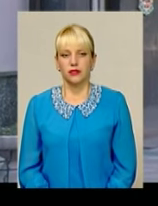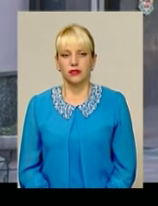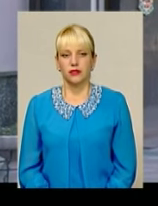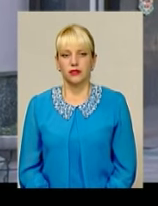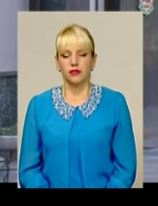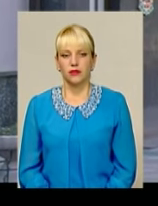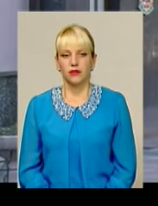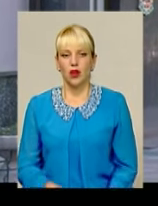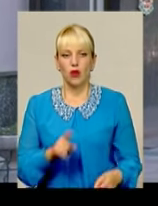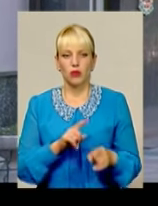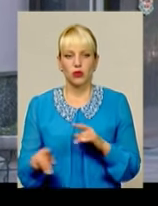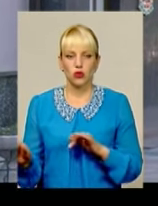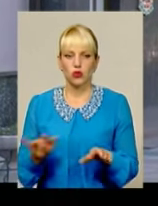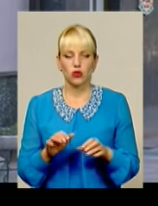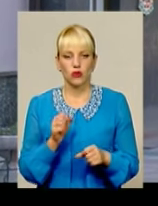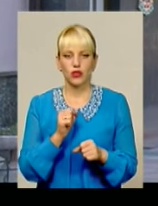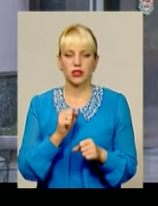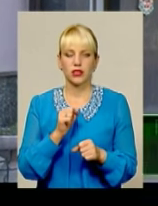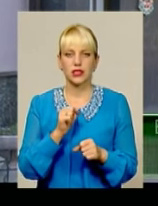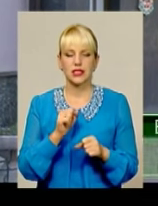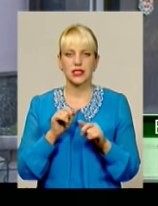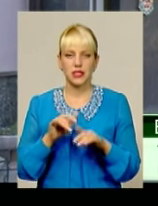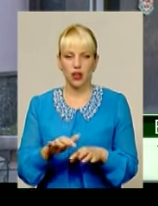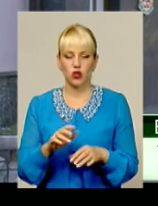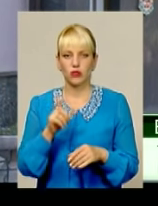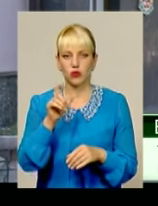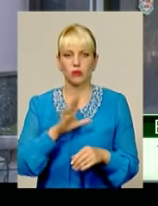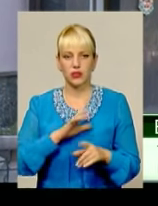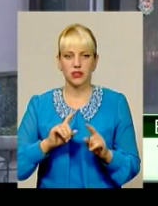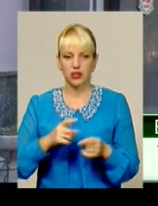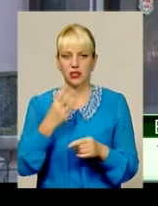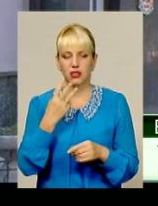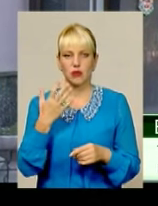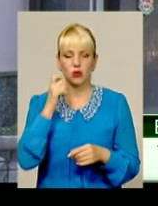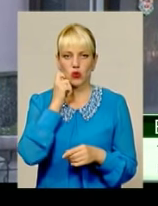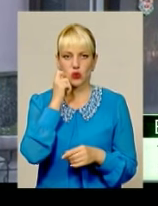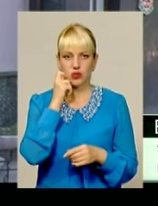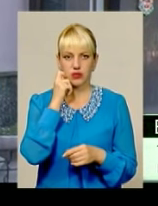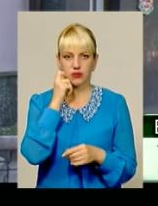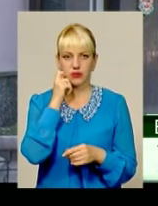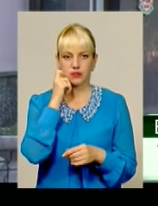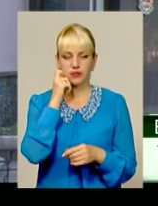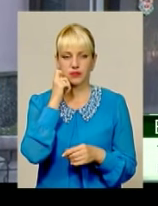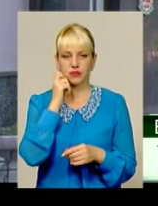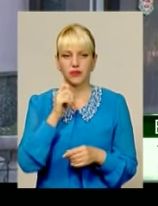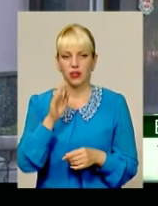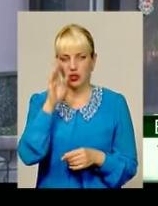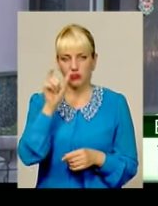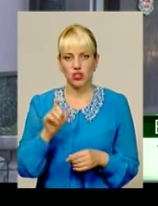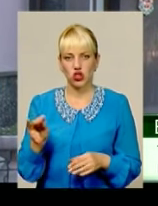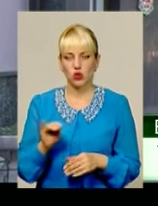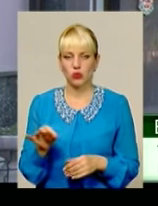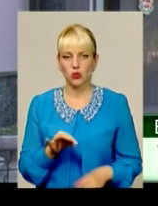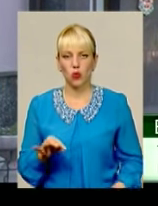Оперативно-розшукових заходів. Особа була затримана в Хмельницькій області. Ним виявився 35-літній мешканець